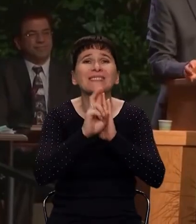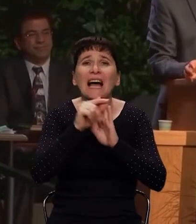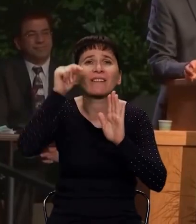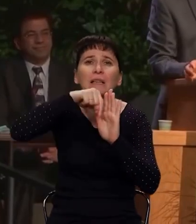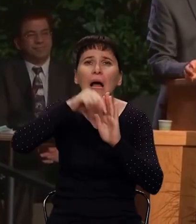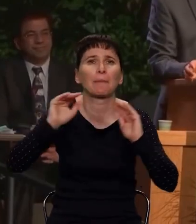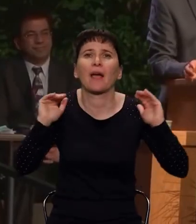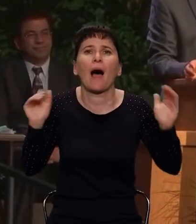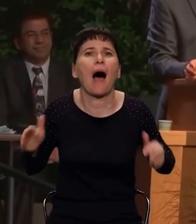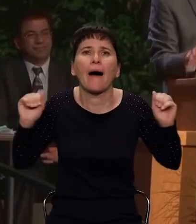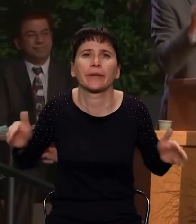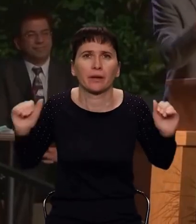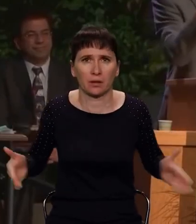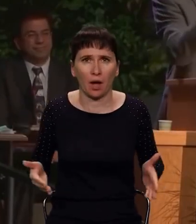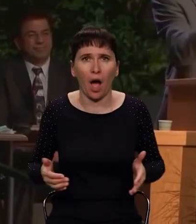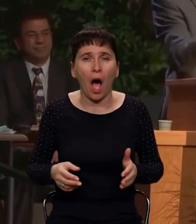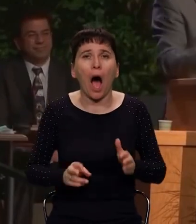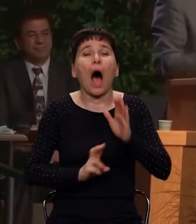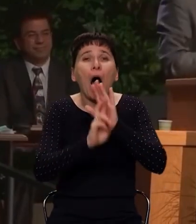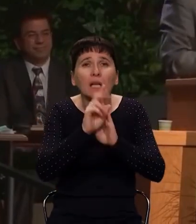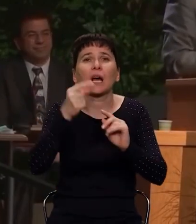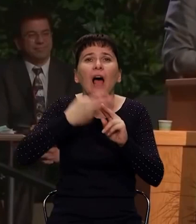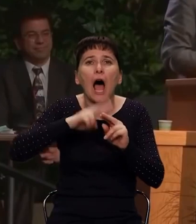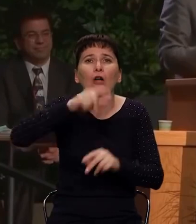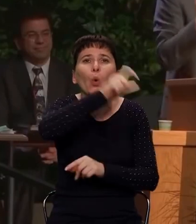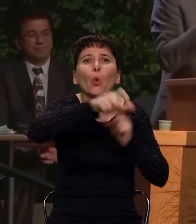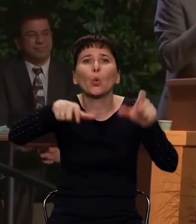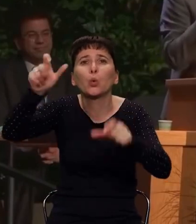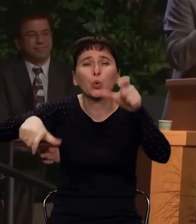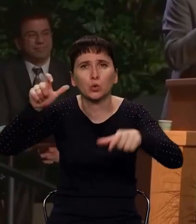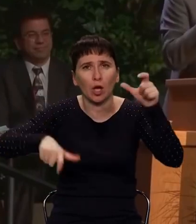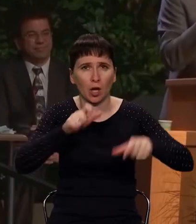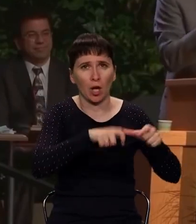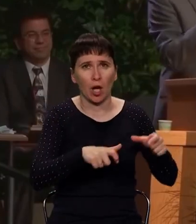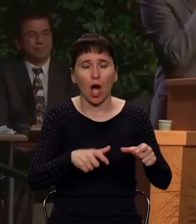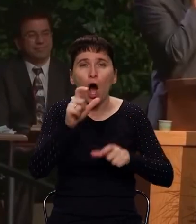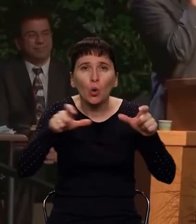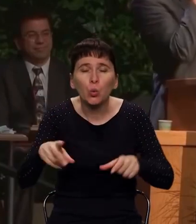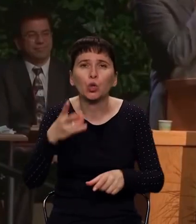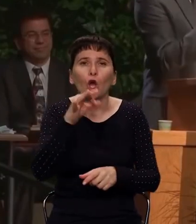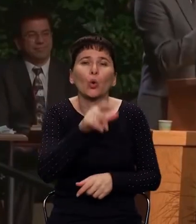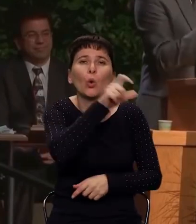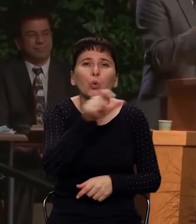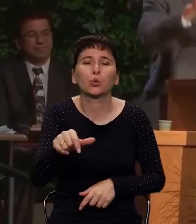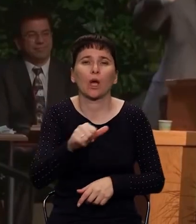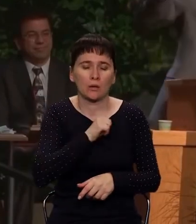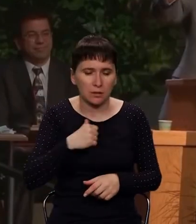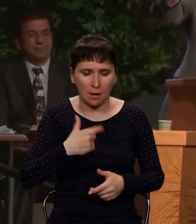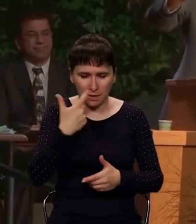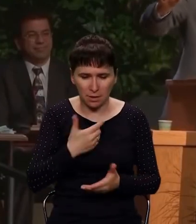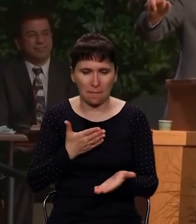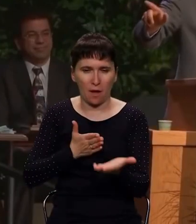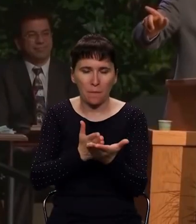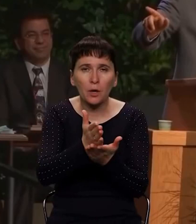из ангелов, они состоят из людей во плоти, но которых Бог поставил на путь освящения, сказал,